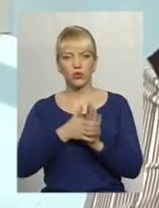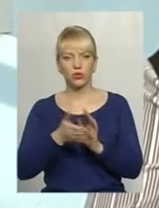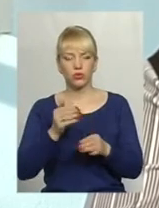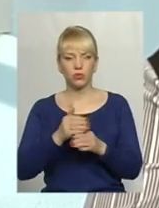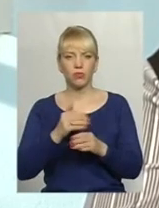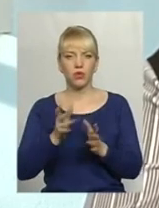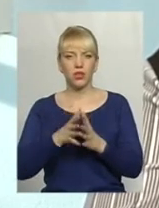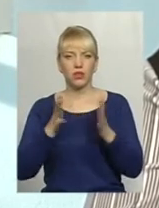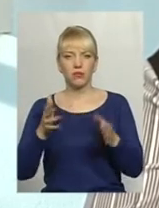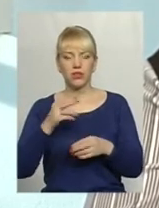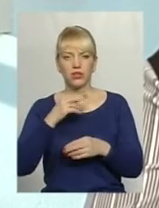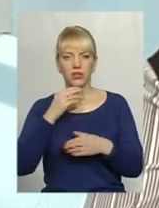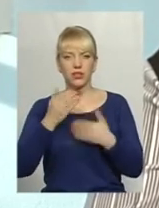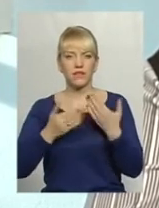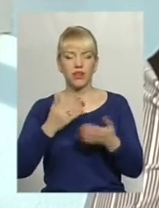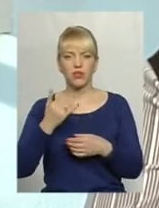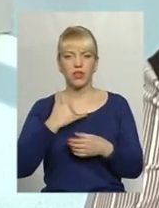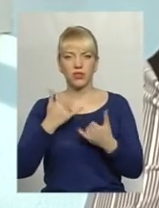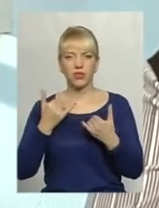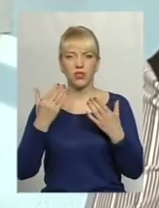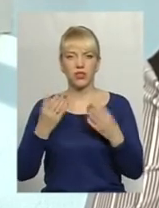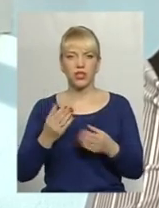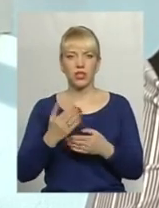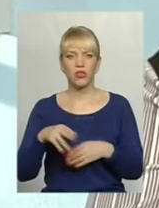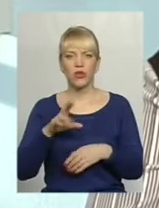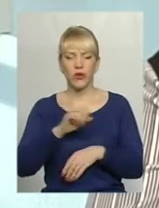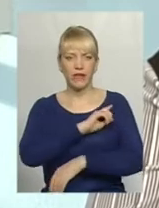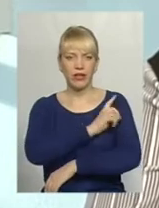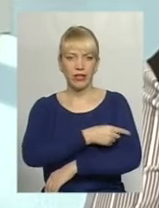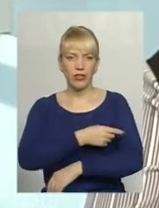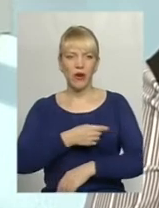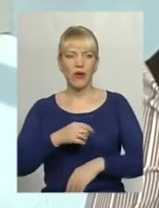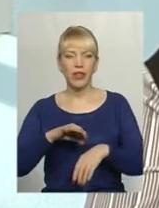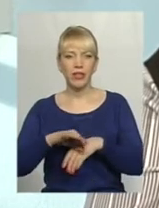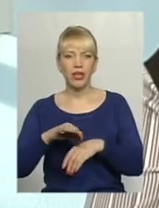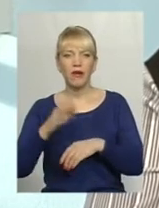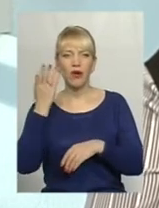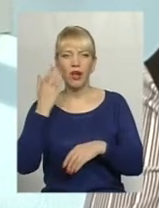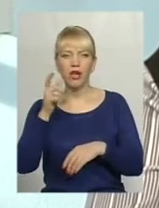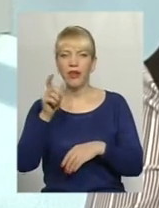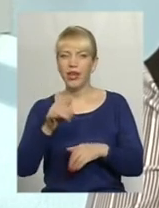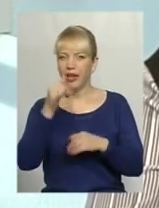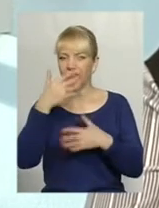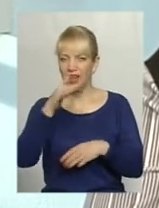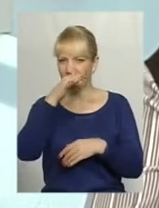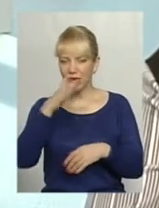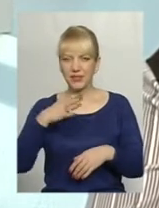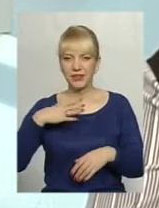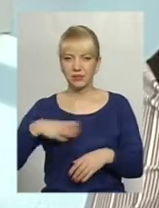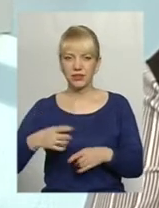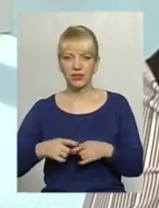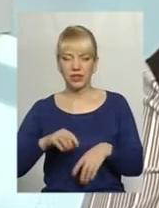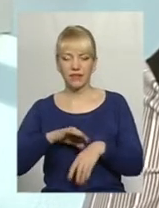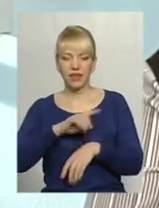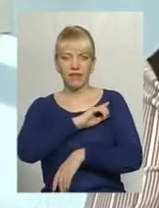найбільше звернень на сьогоднішній день є щодо фізичного насильства. Тобто тоді, коли людина вже не може терпіти, це фізичний